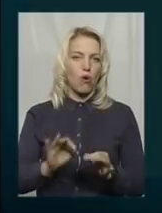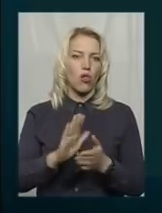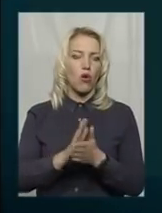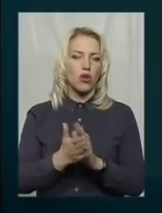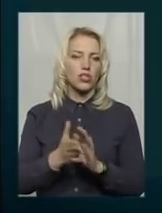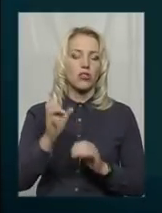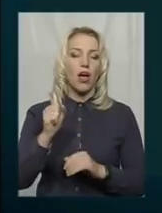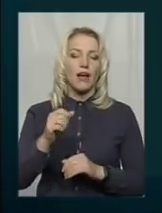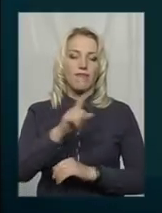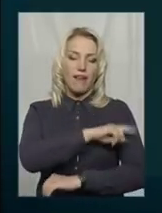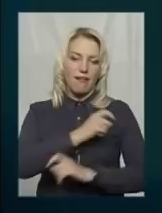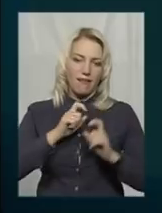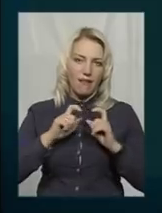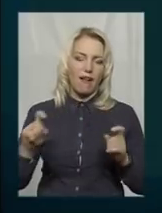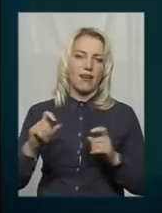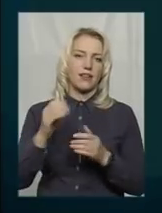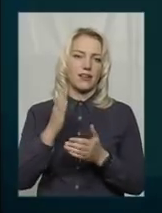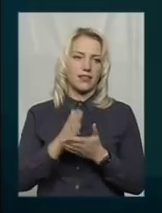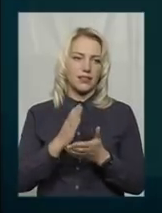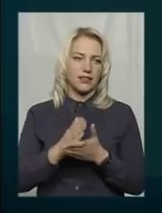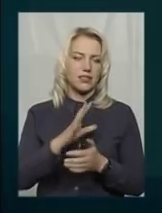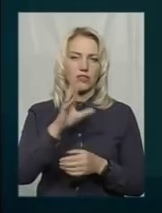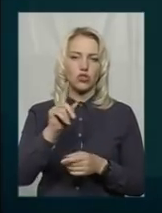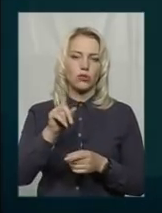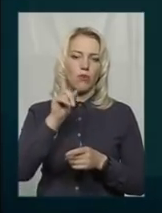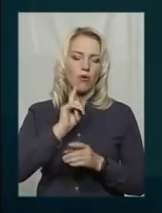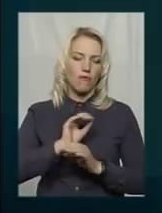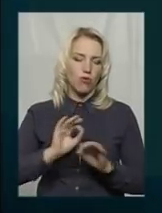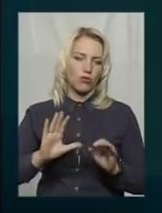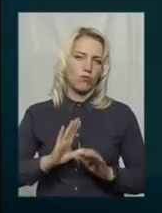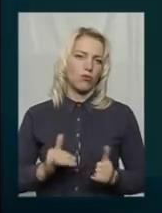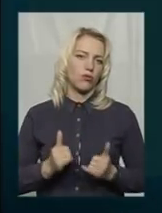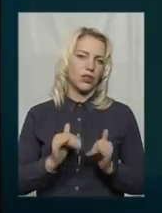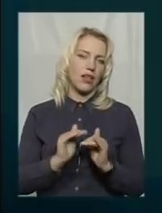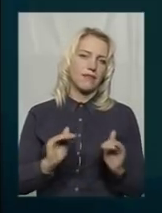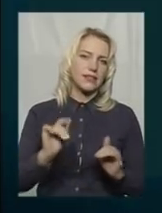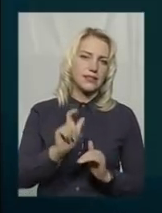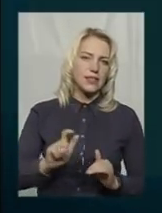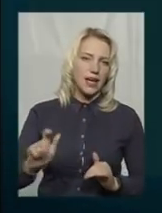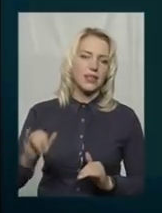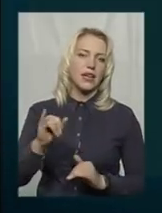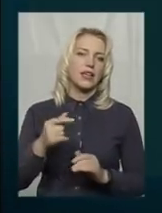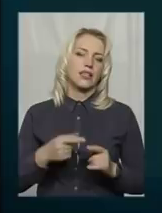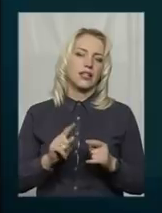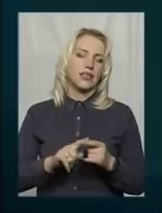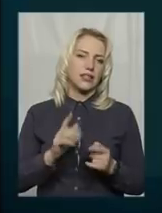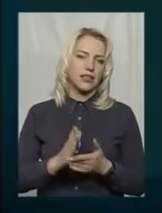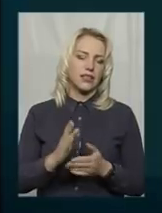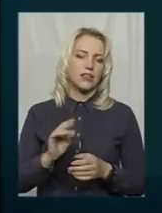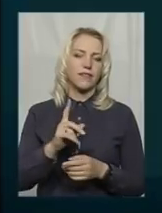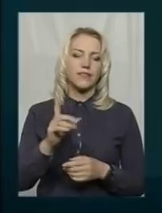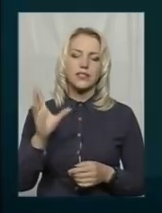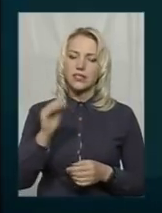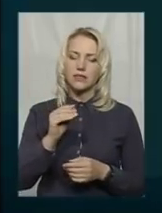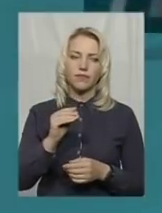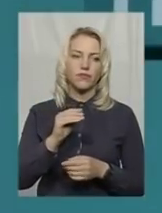з другого термінь пропалюємо їх з ранку, щоб було комфортно з дітям. За цим ведеться контроль щоденний, цілодобово, так що все